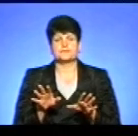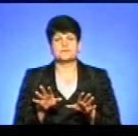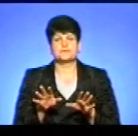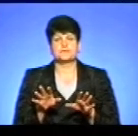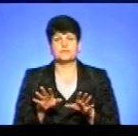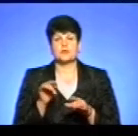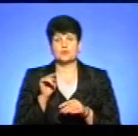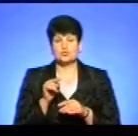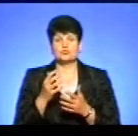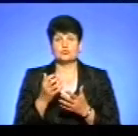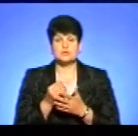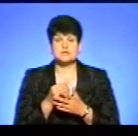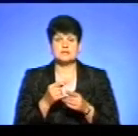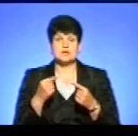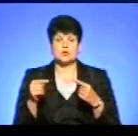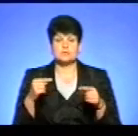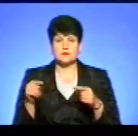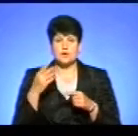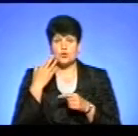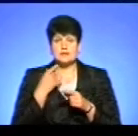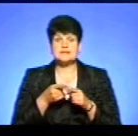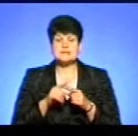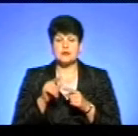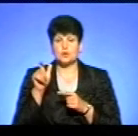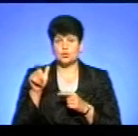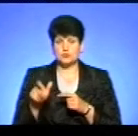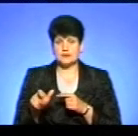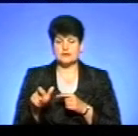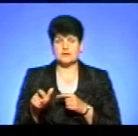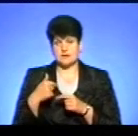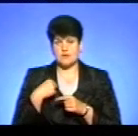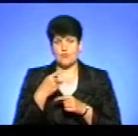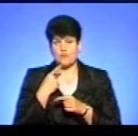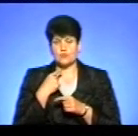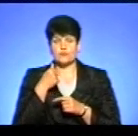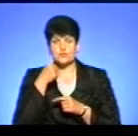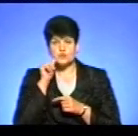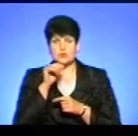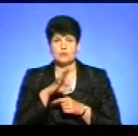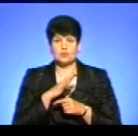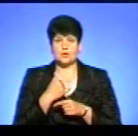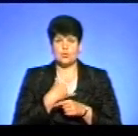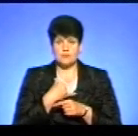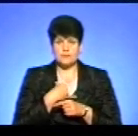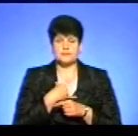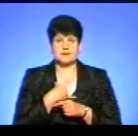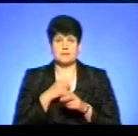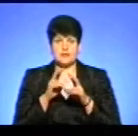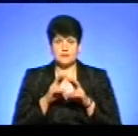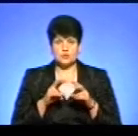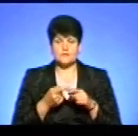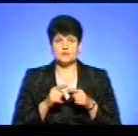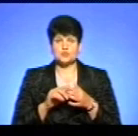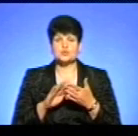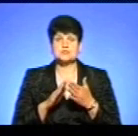виходить така розбіжність. Коли ця людина, от я вам кажу, що буквально вчора вона була у нас, і ми аналізували